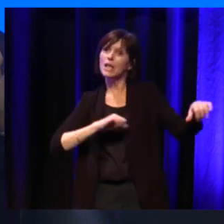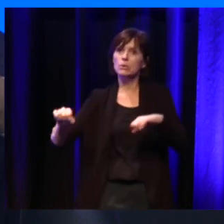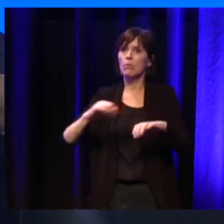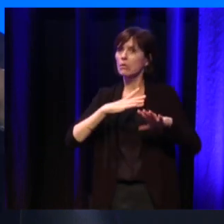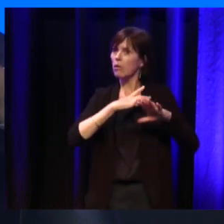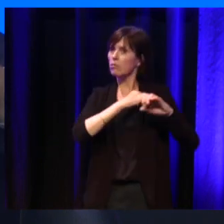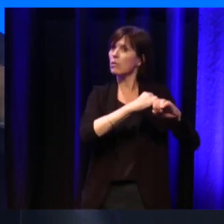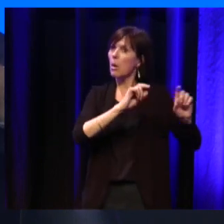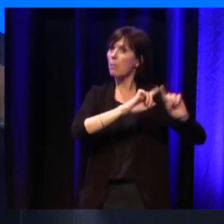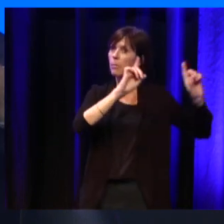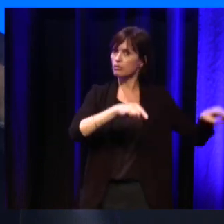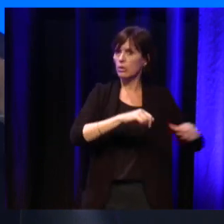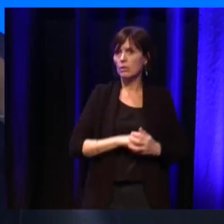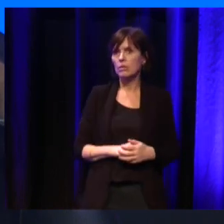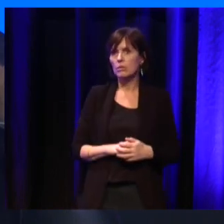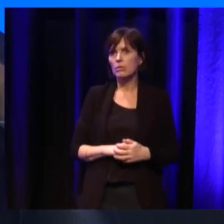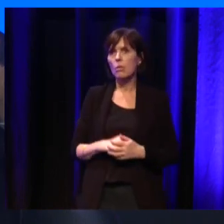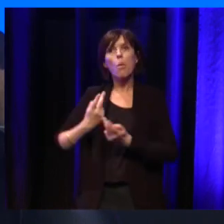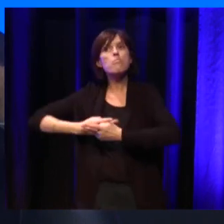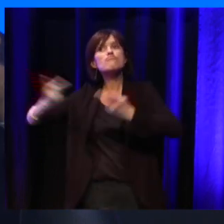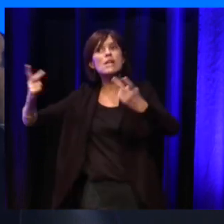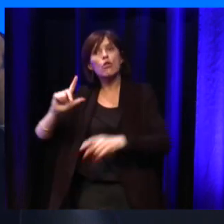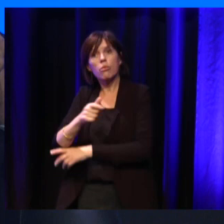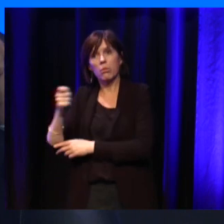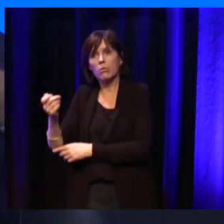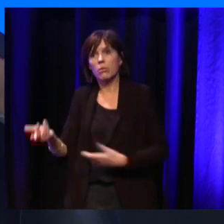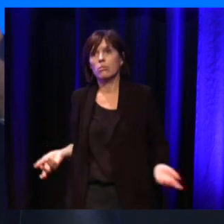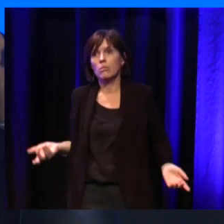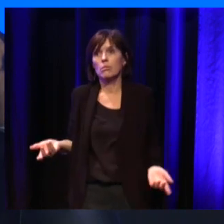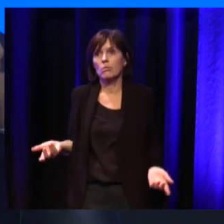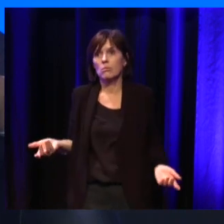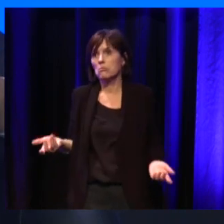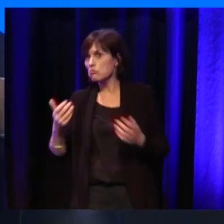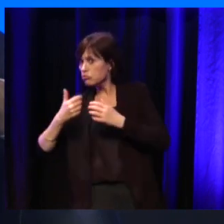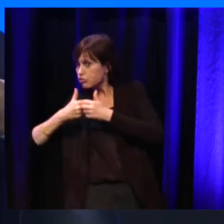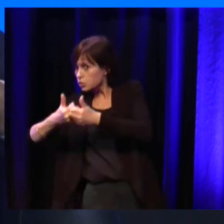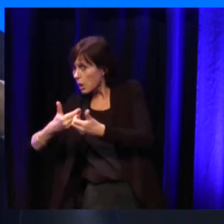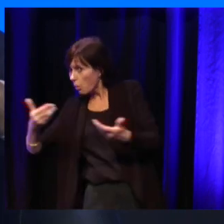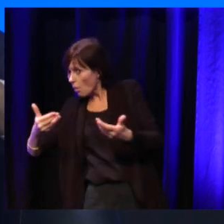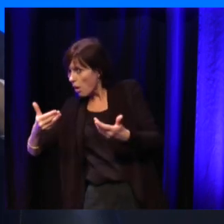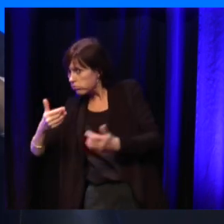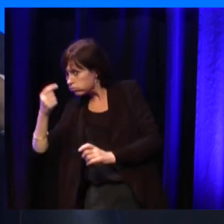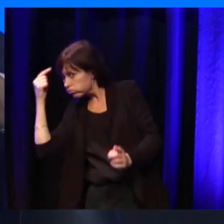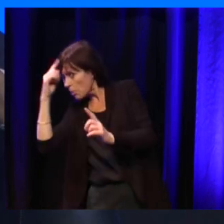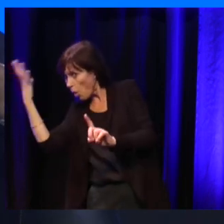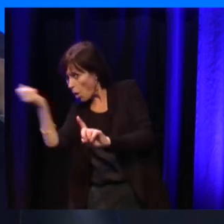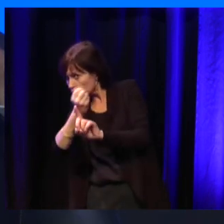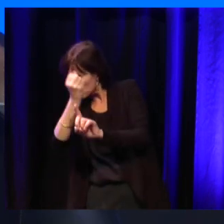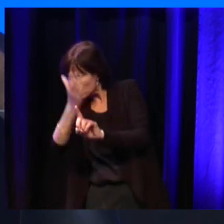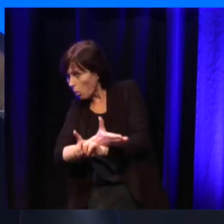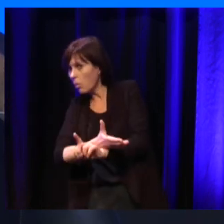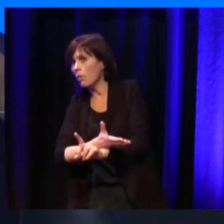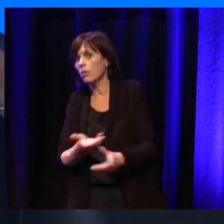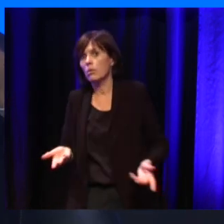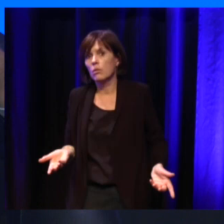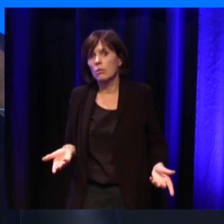et l'action publique devrait être conditionnée en fait et proportionnelle aux enjeux. Donc, l